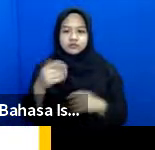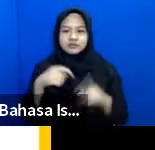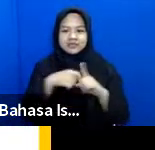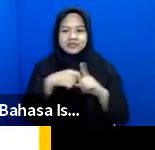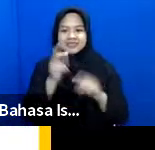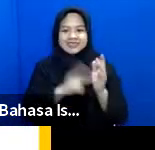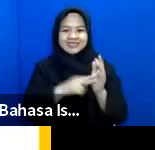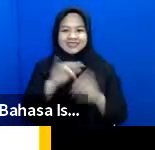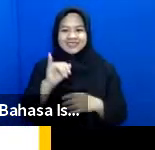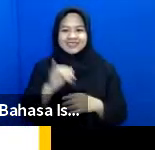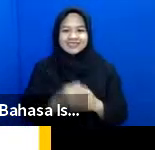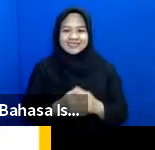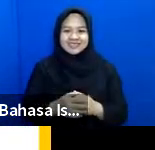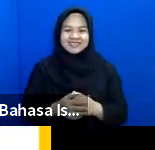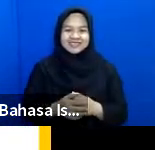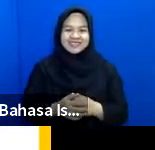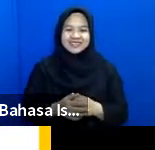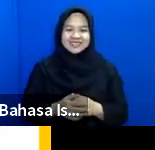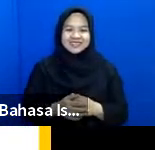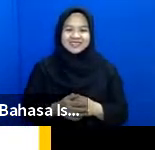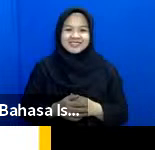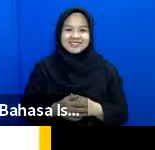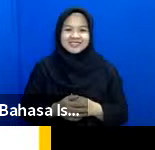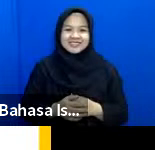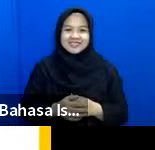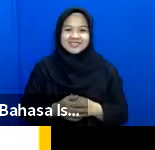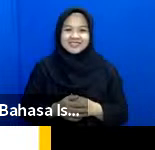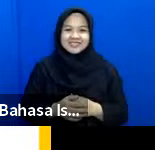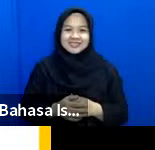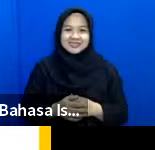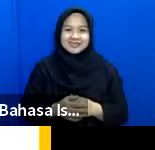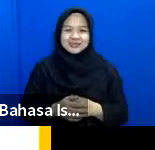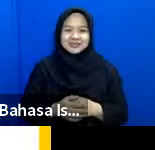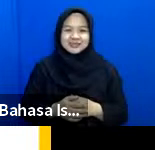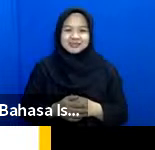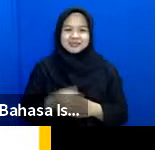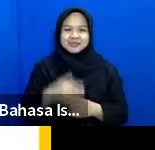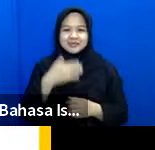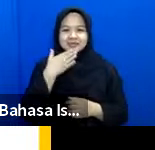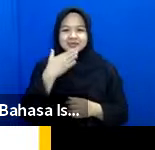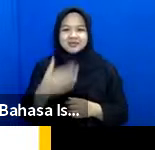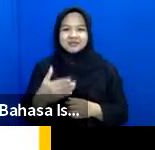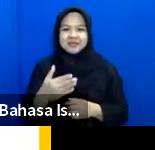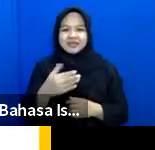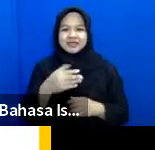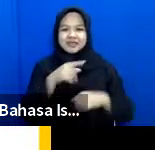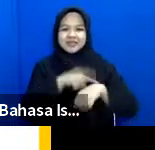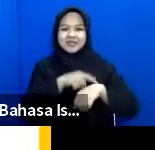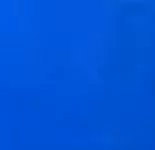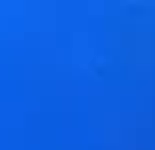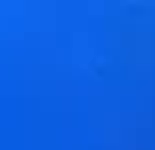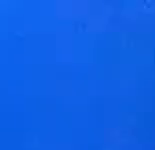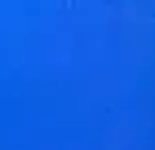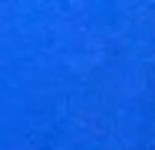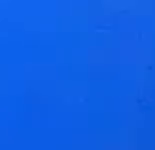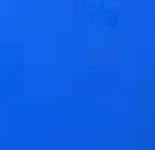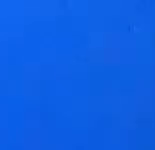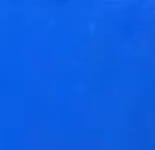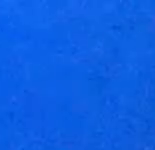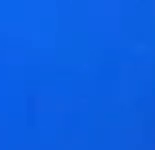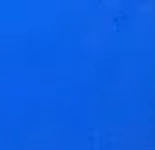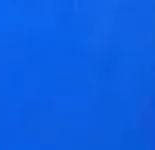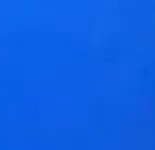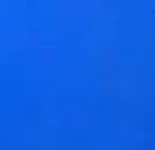silahkan Mbak Kuni ya ya terima kasih waktunya Mas Denisa coba share